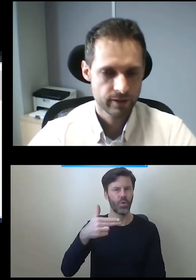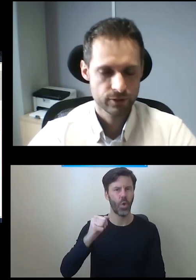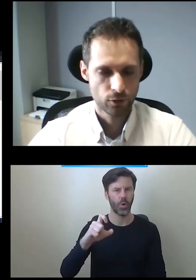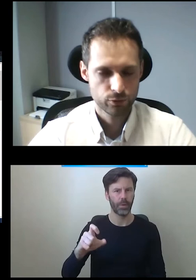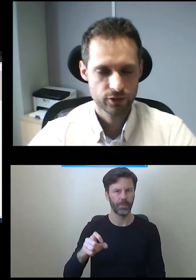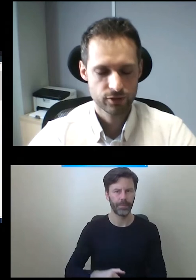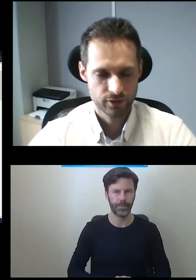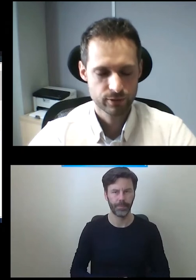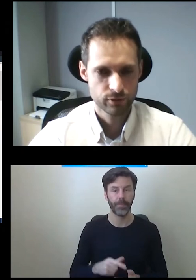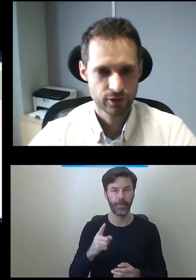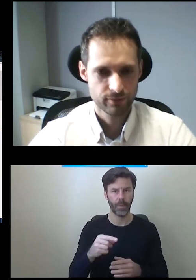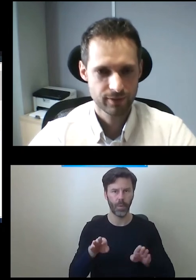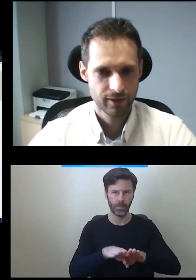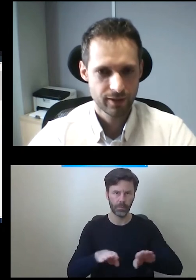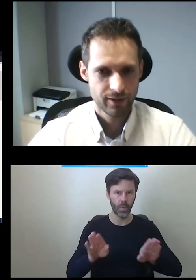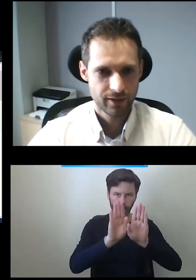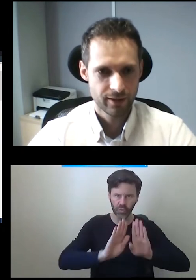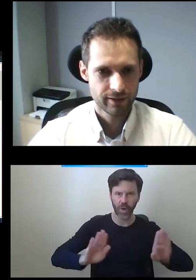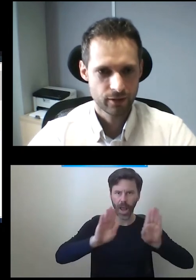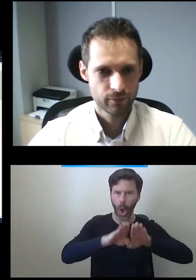Jest to ołtarz, także przed ołtarzem.